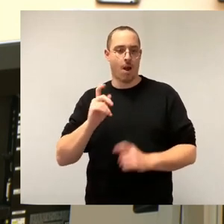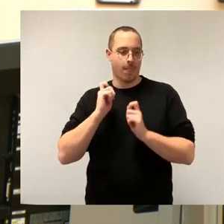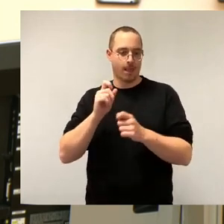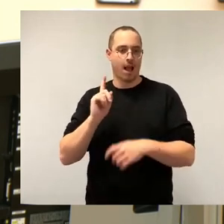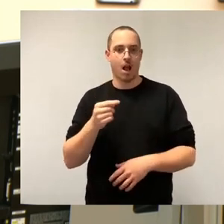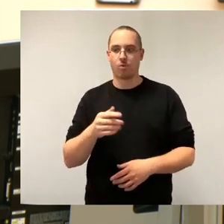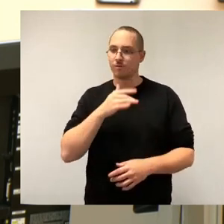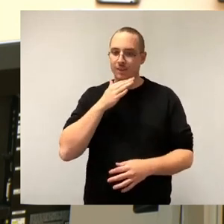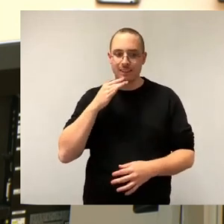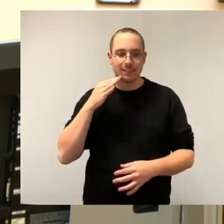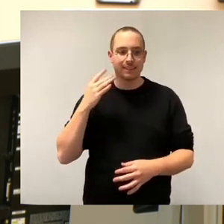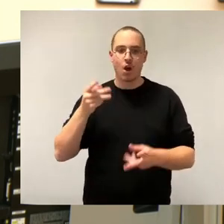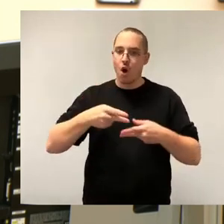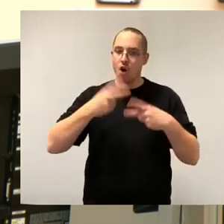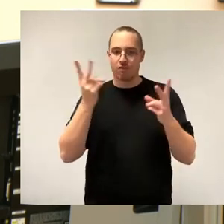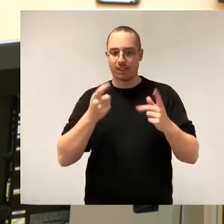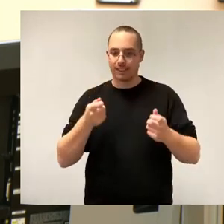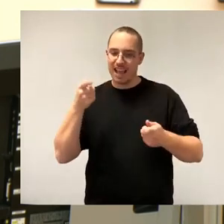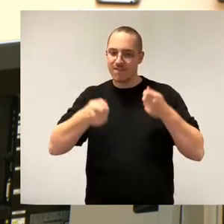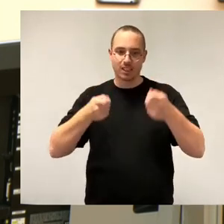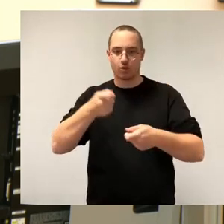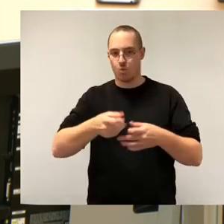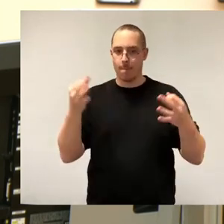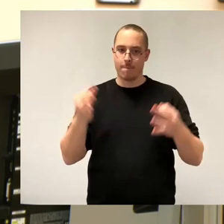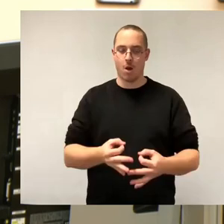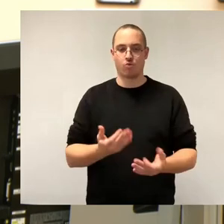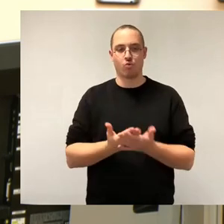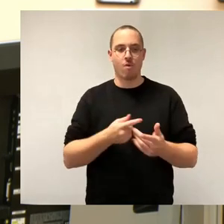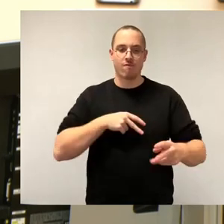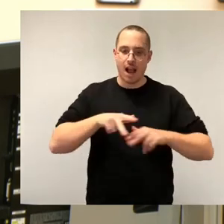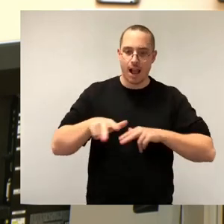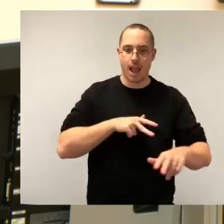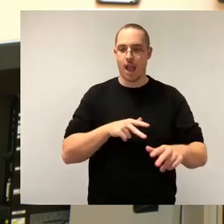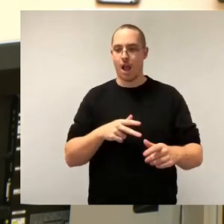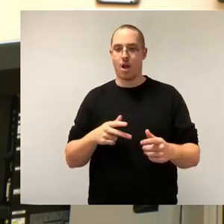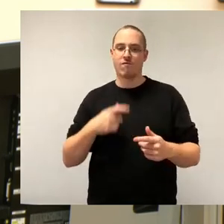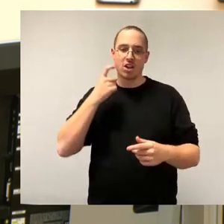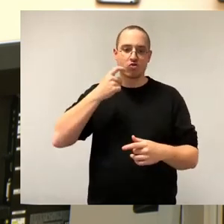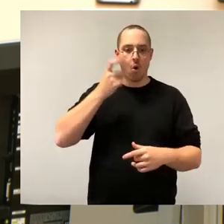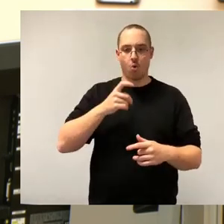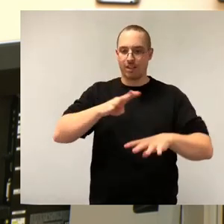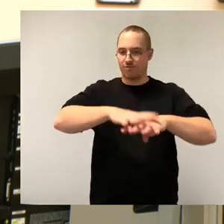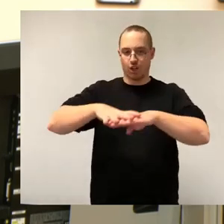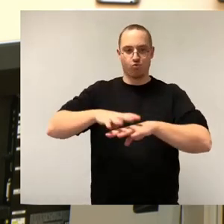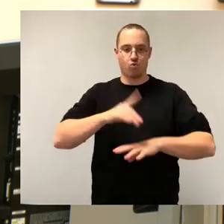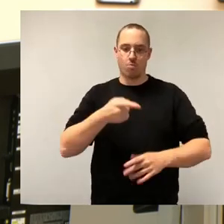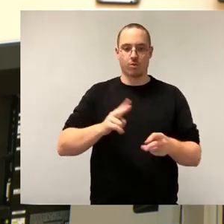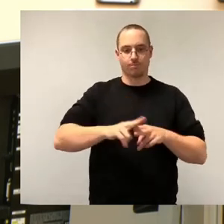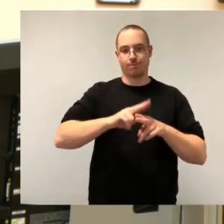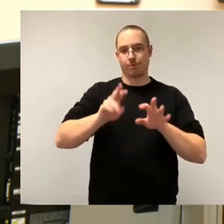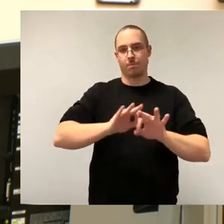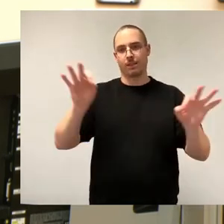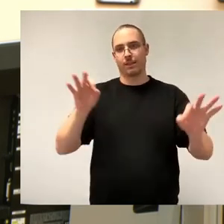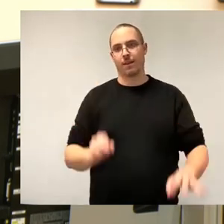Hand, die für den Ausbau der Verkehrs- und Versorgungsinfrastruktur fließen. Diese Mittel werden dann in